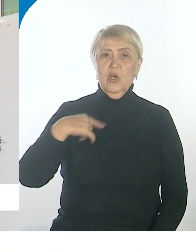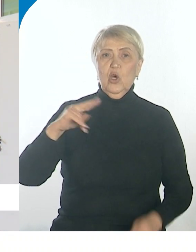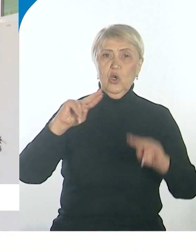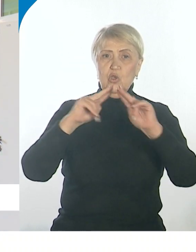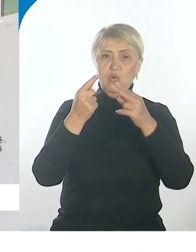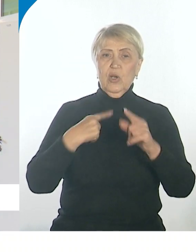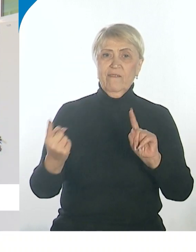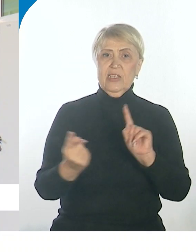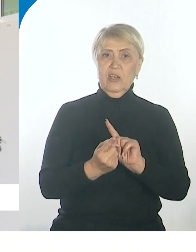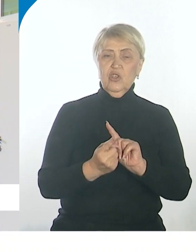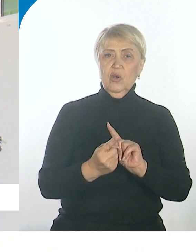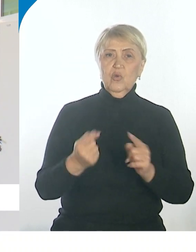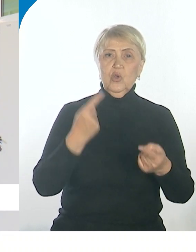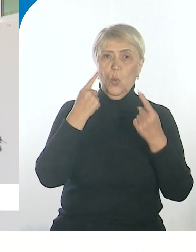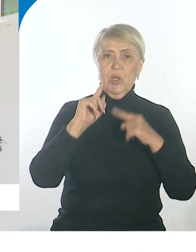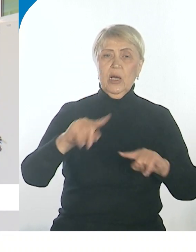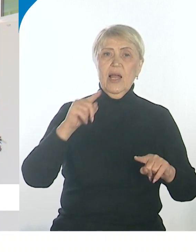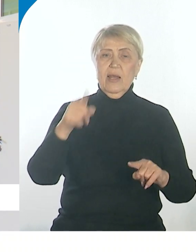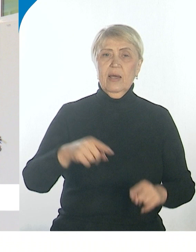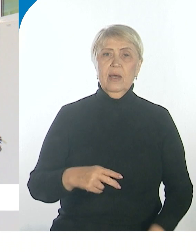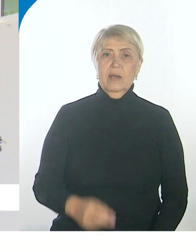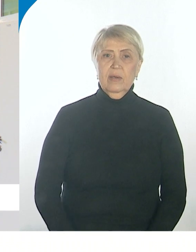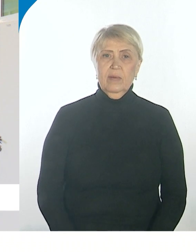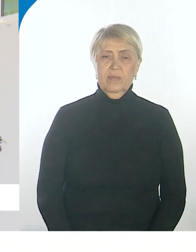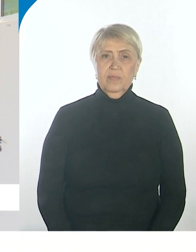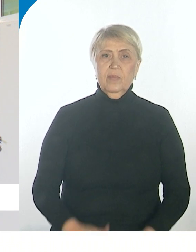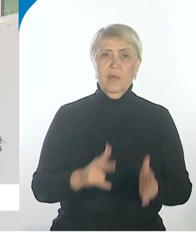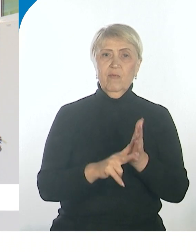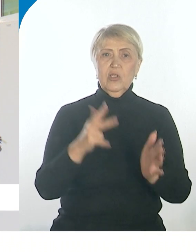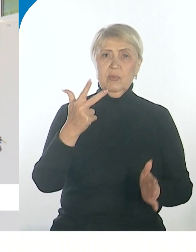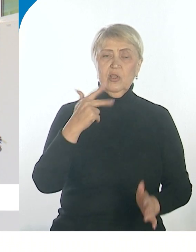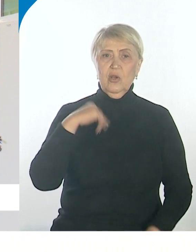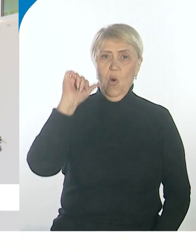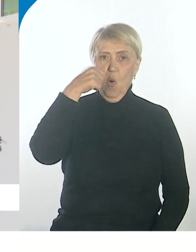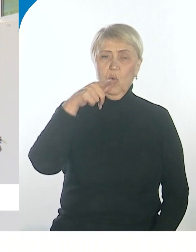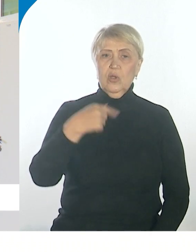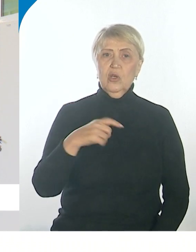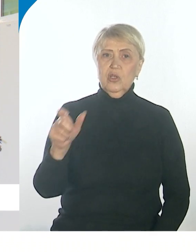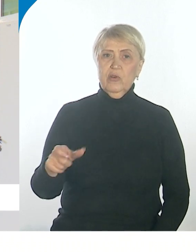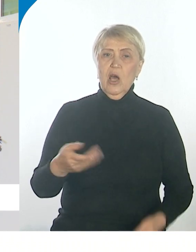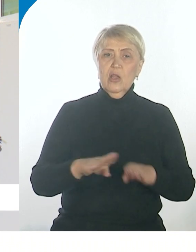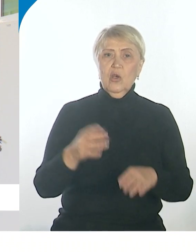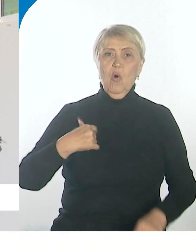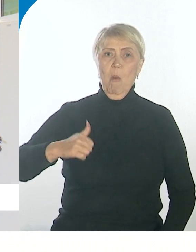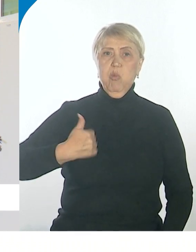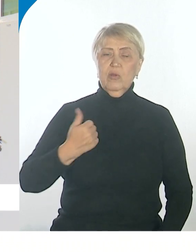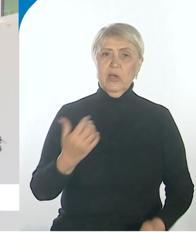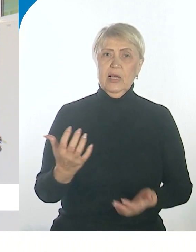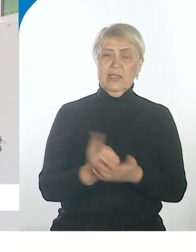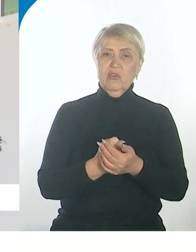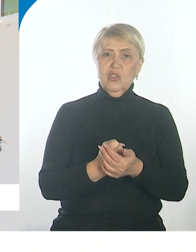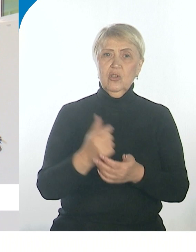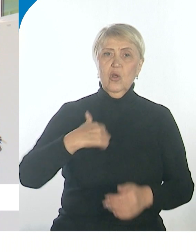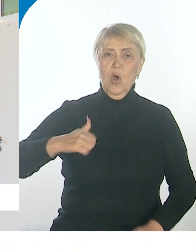Встреча уникальная. Как-никак, 83 года человеку такой подвиг совершил. Герой России,